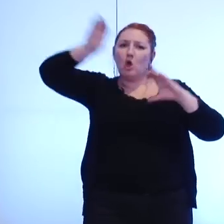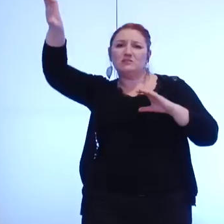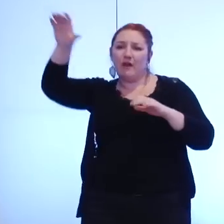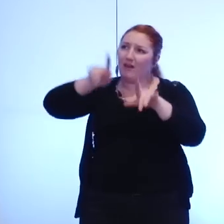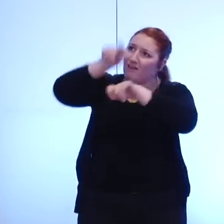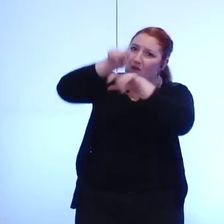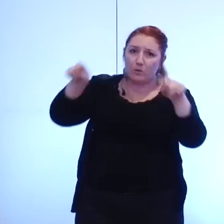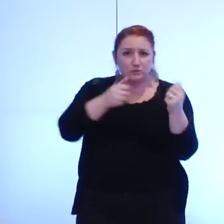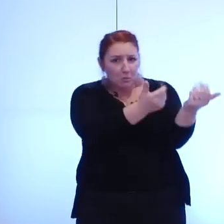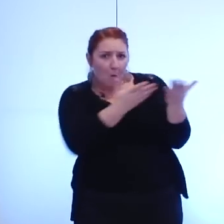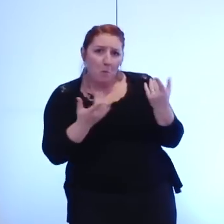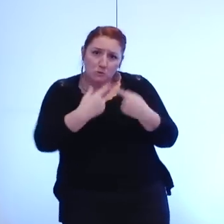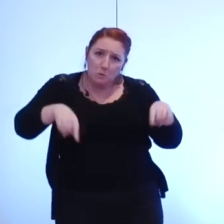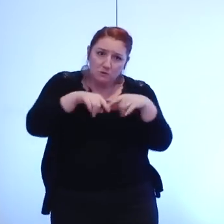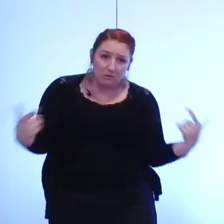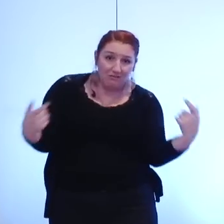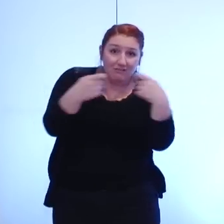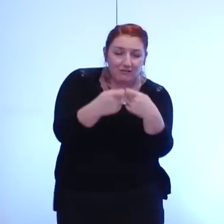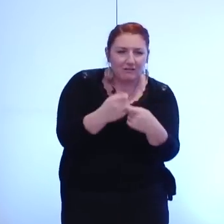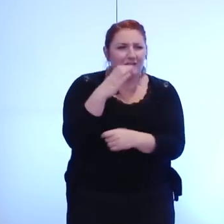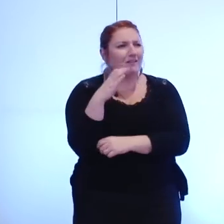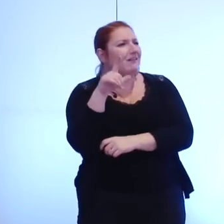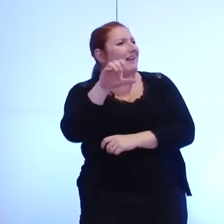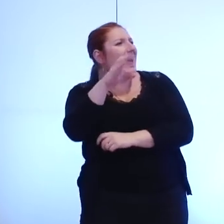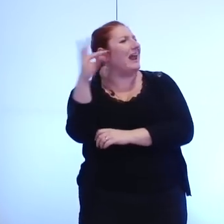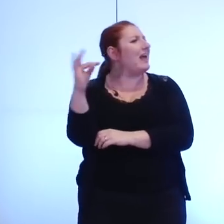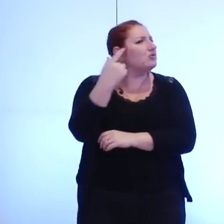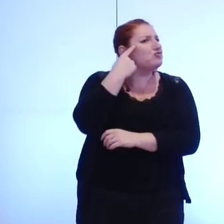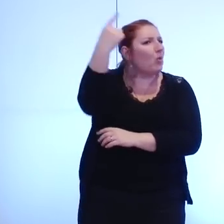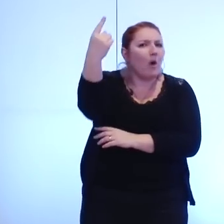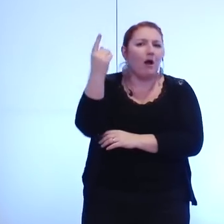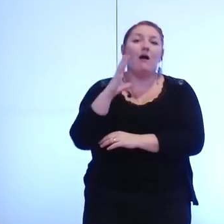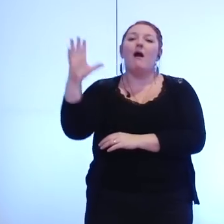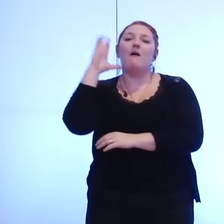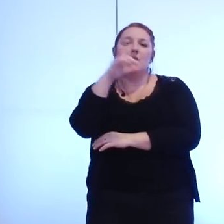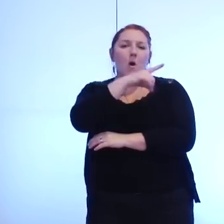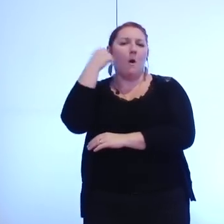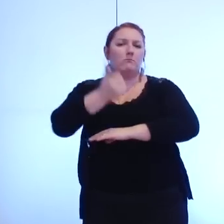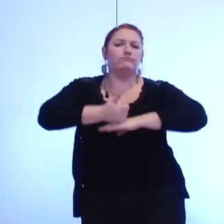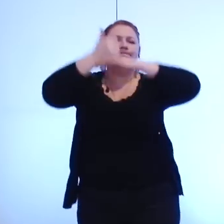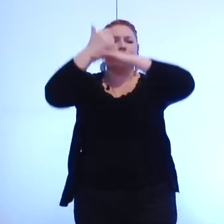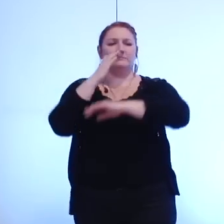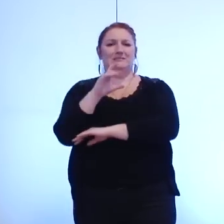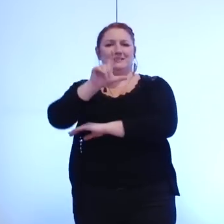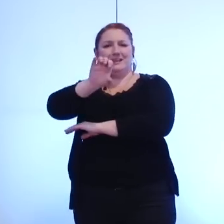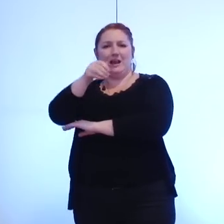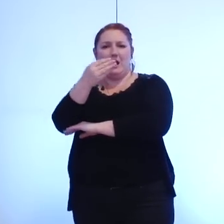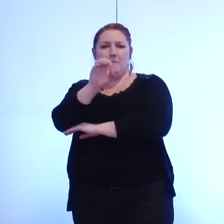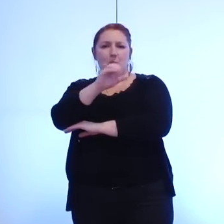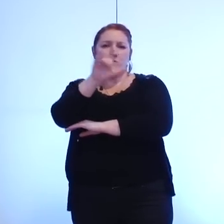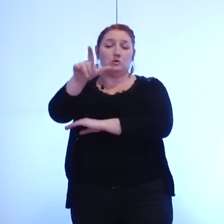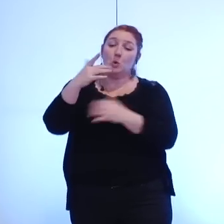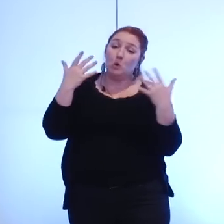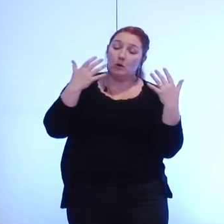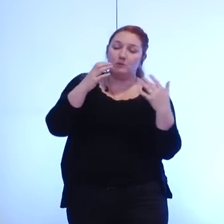une commission ad hoc alors l'athlète je crois comme disait autrefois Clémenceau quand je veux noyer un problème je crée